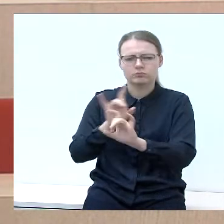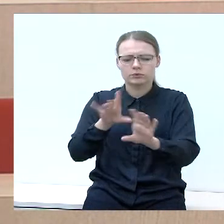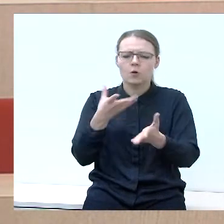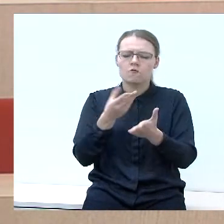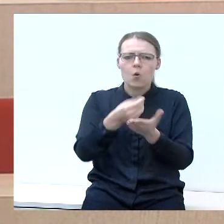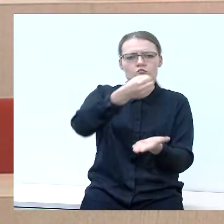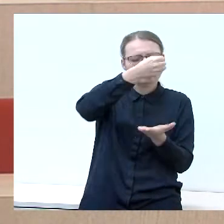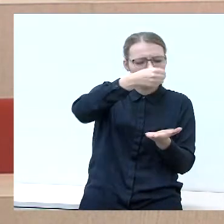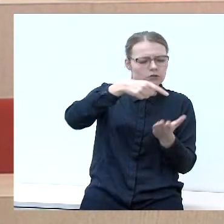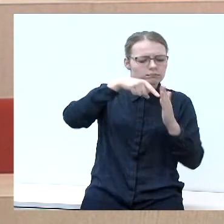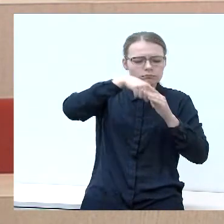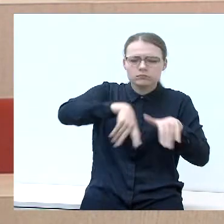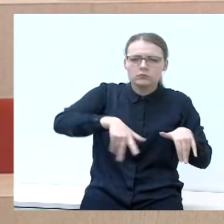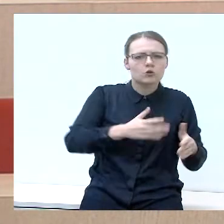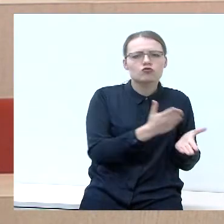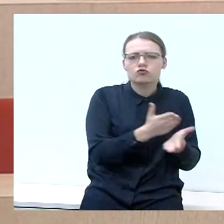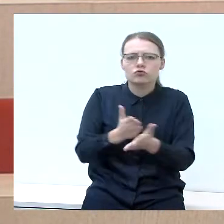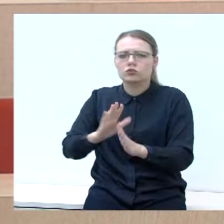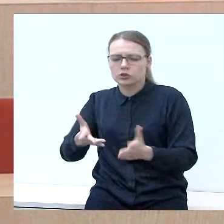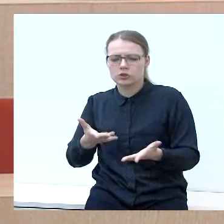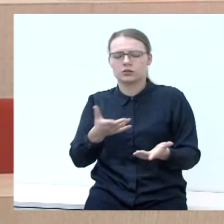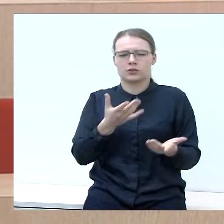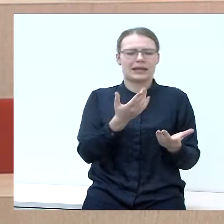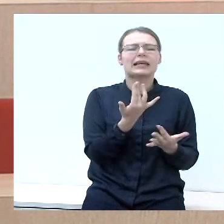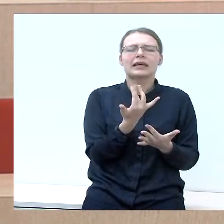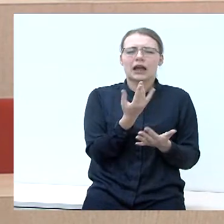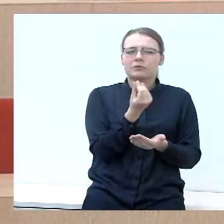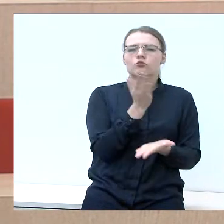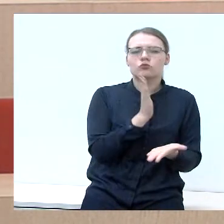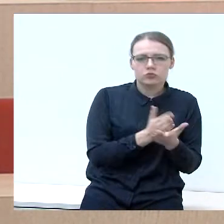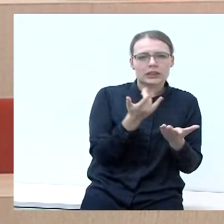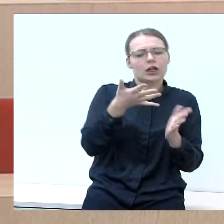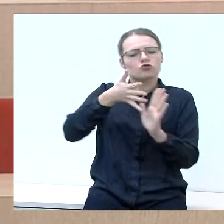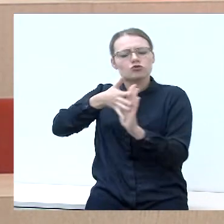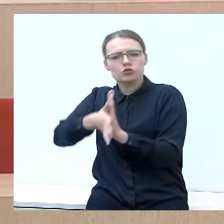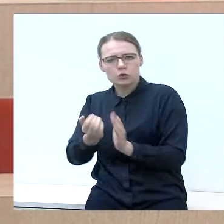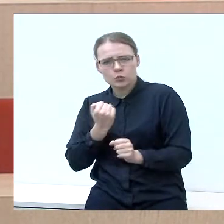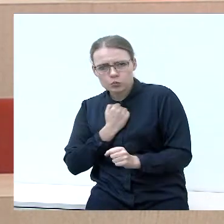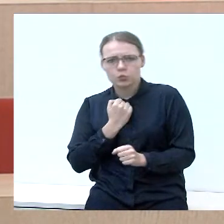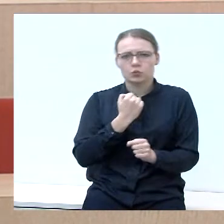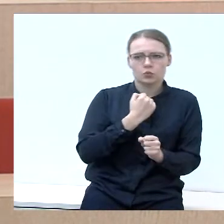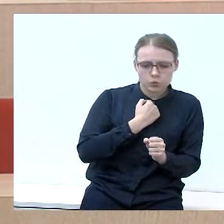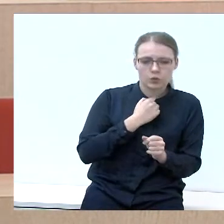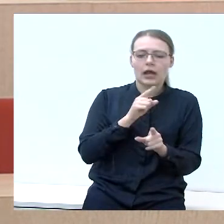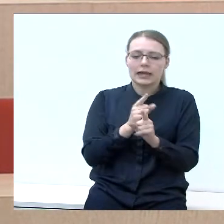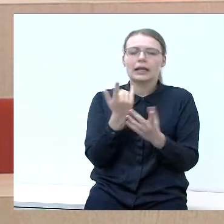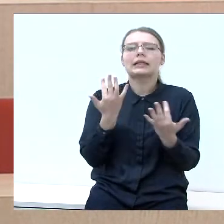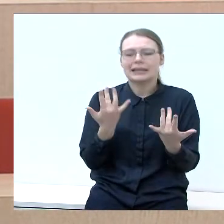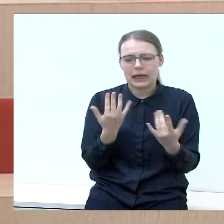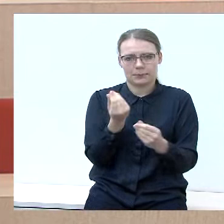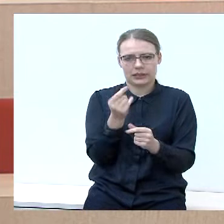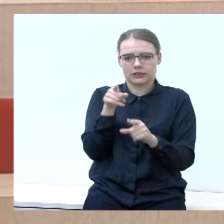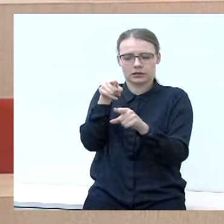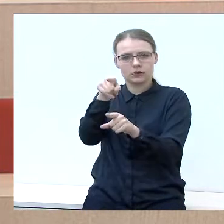sudaromas, kokios paimus, kokios išlaidos ir kokios paimus ir kokios išlaidos būtent pasikėjai konkrečiai. Ir